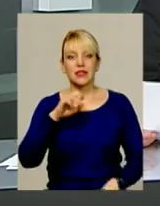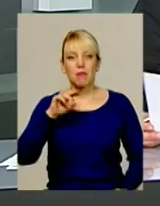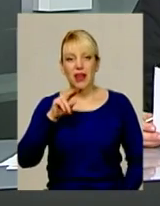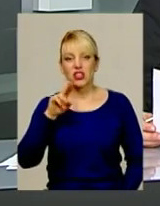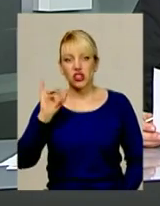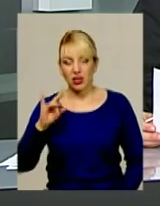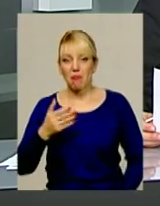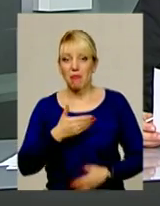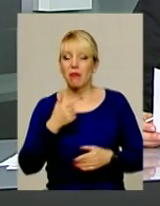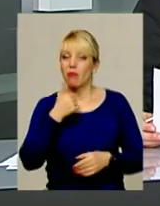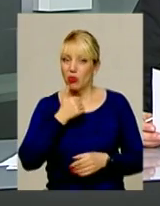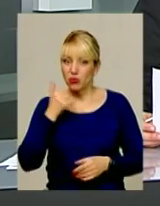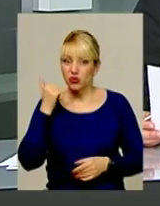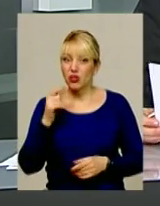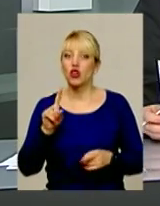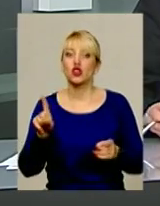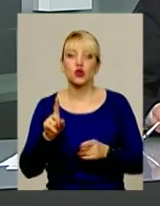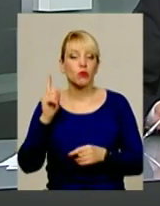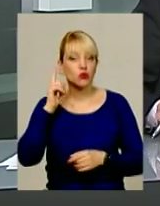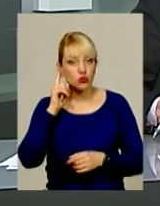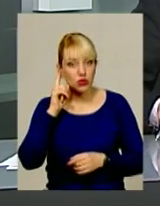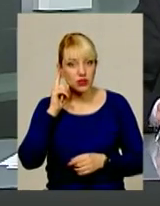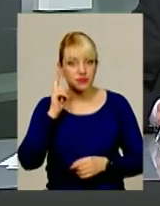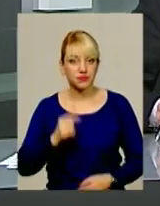спробували додзвонитися і ось що почули.